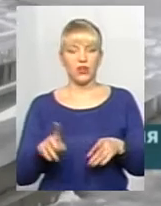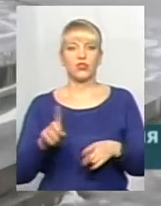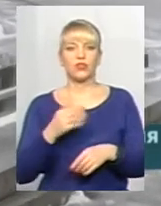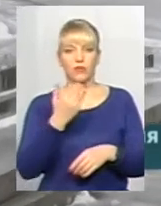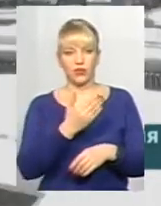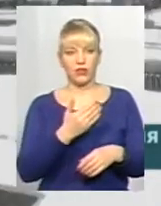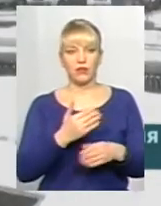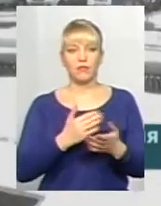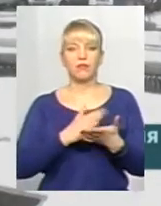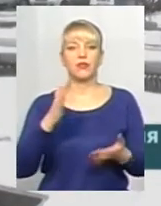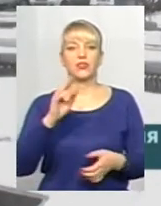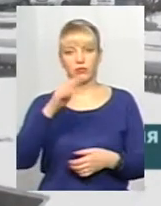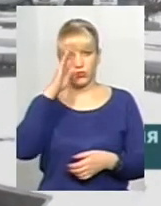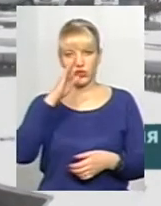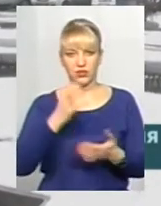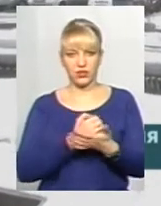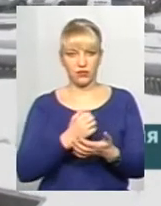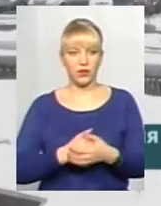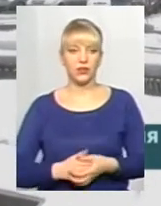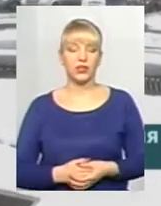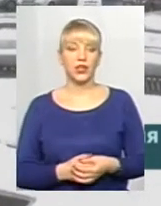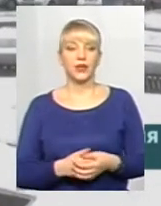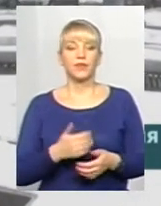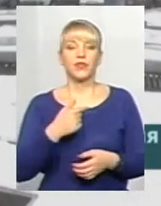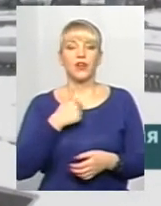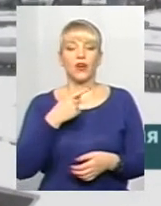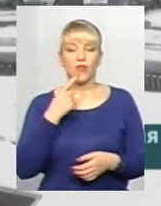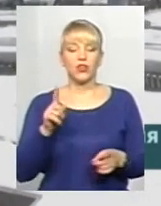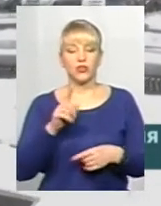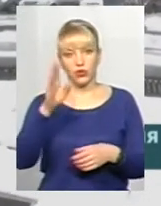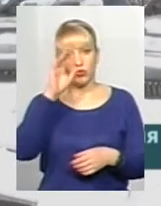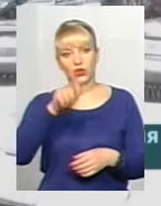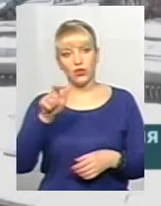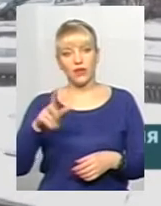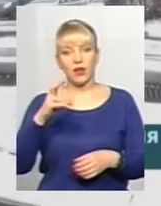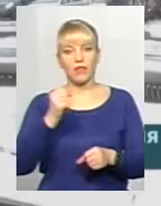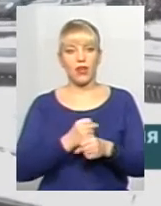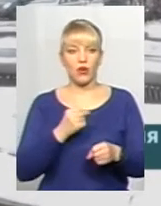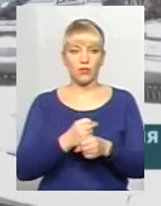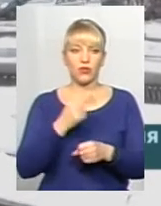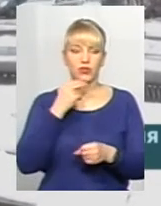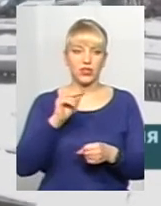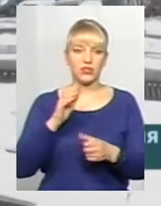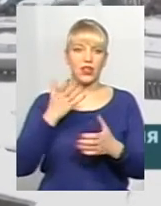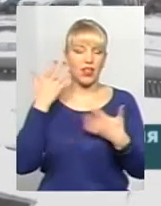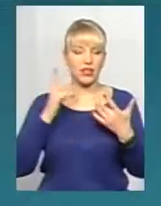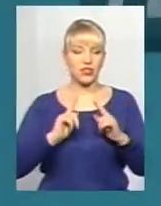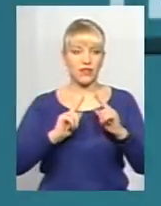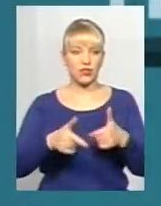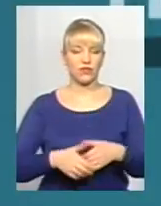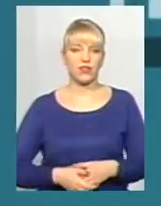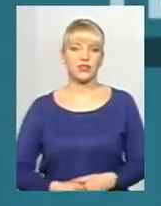мають, чому життє. Багатьма жінками спілкувався, казали, що чоловікам ніби на роботі краще, легше влаштуватися.